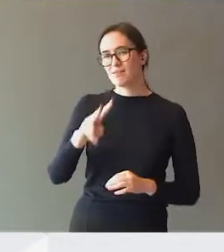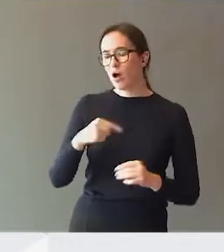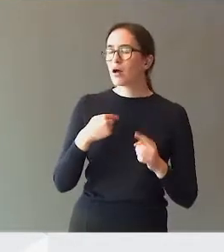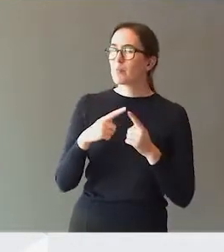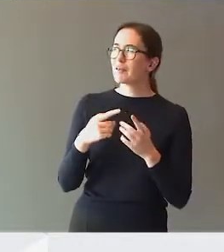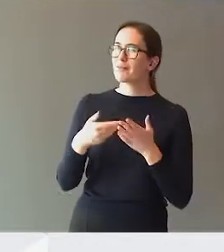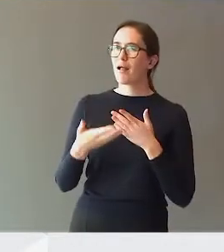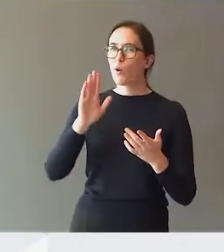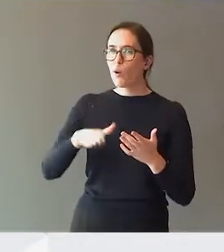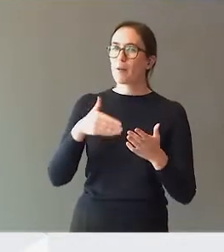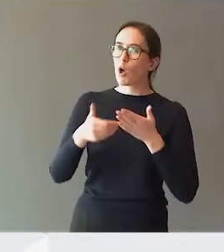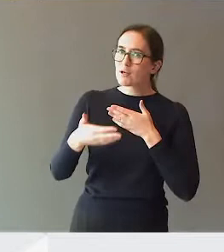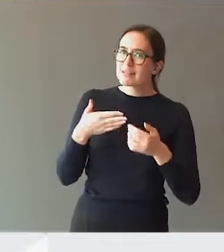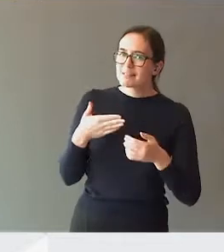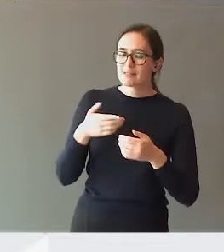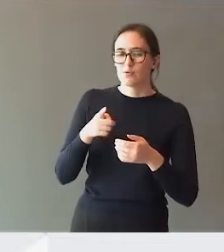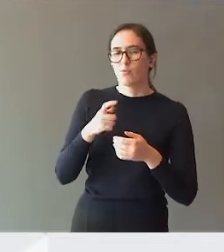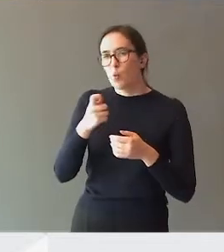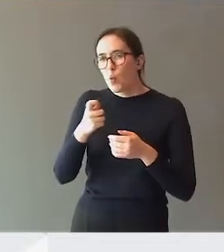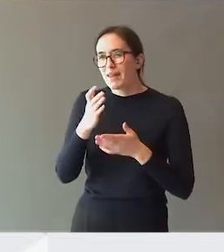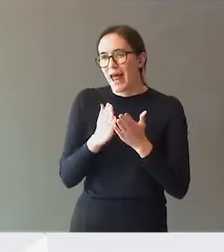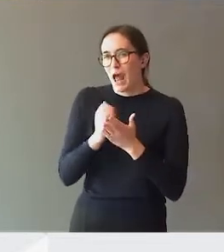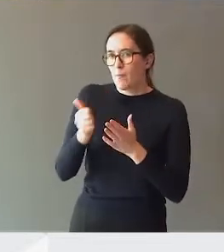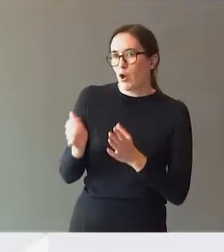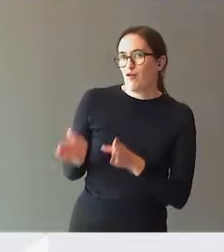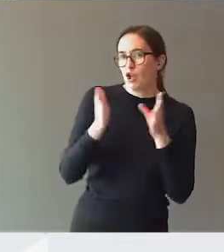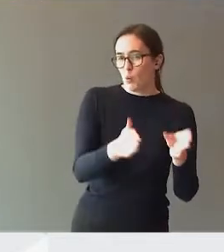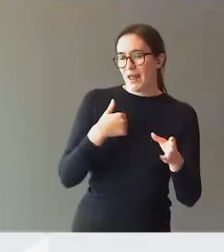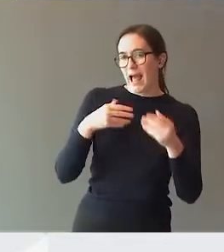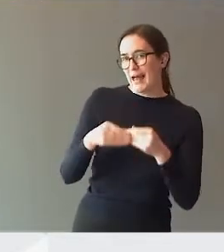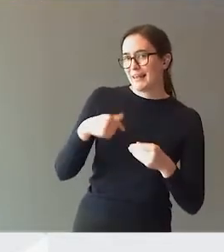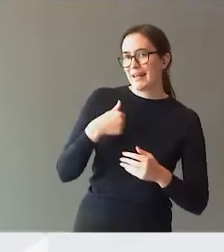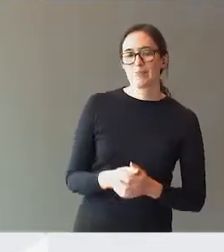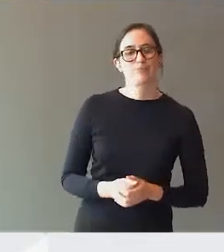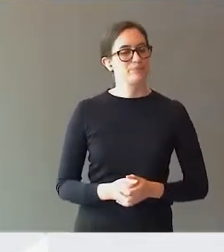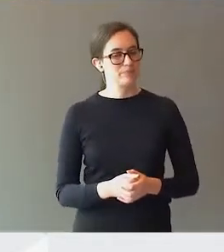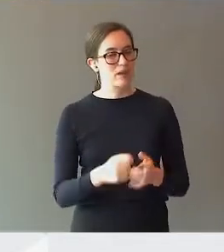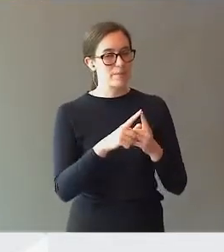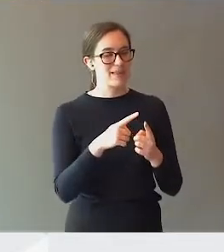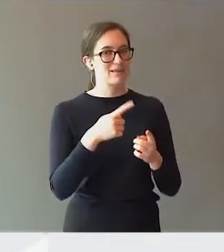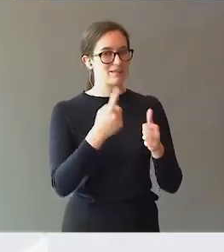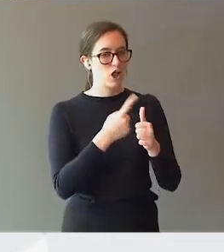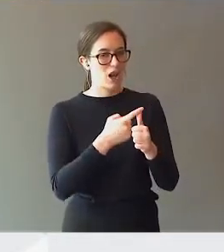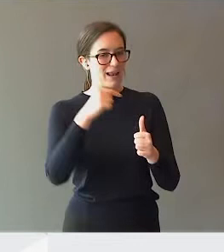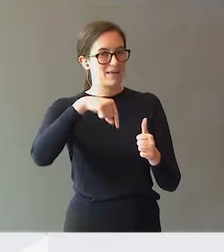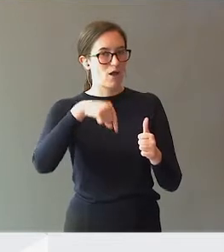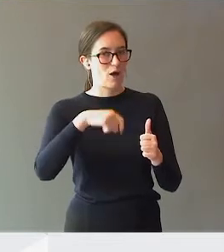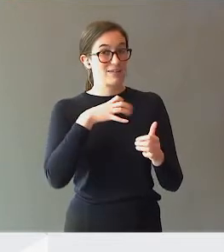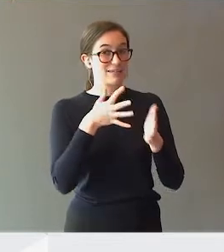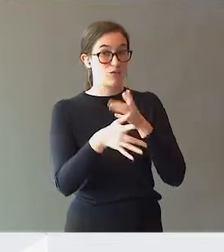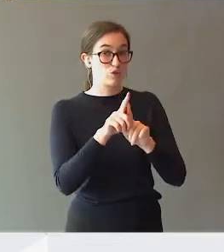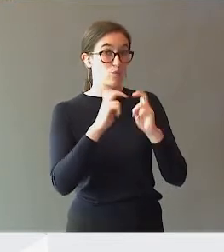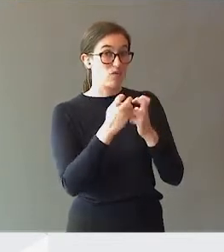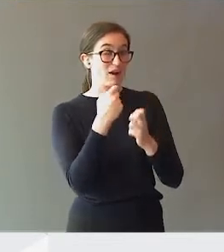det noe med praksisen som bør flyttes ut, det er jeg enig i. Men tallene i dag, hvis man gjennomfører slik utvalget sier, så vil man i